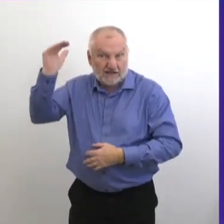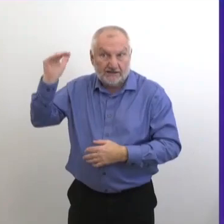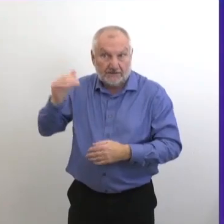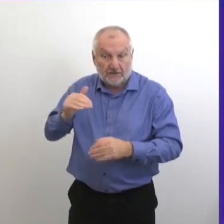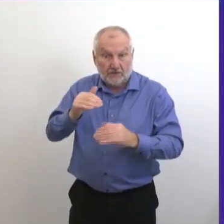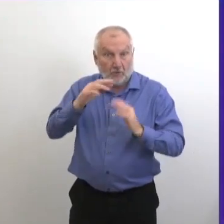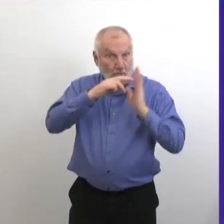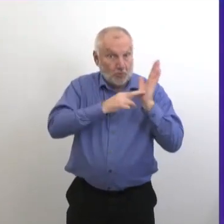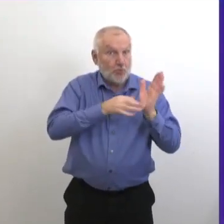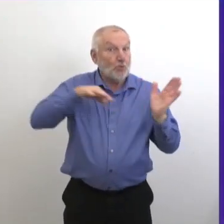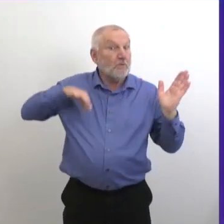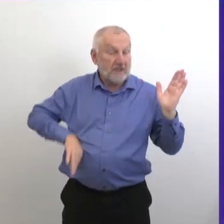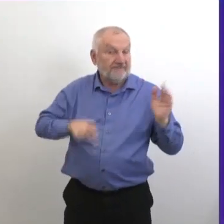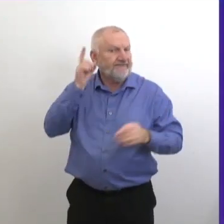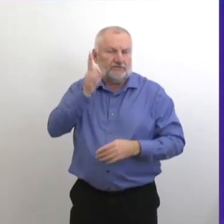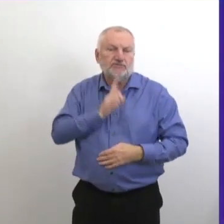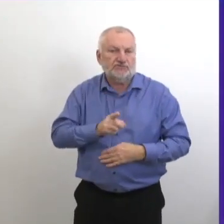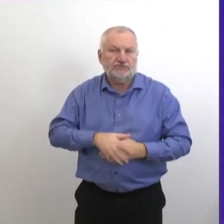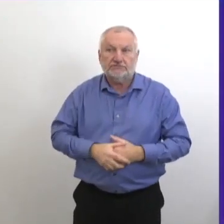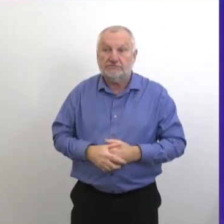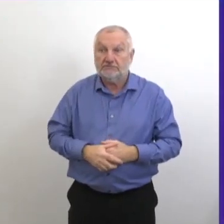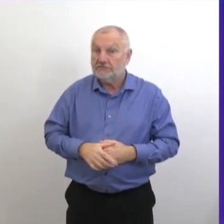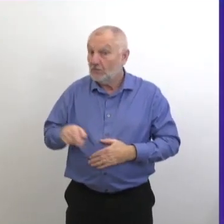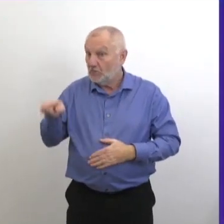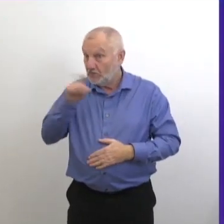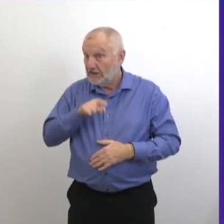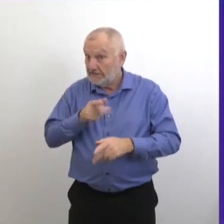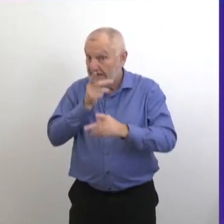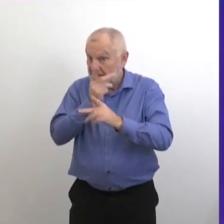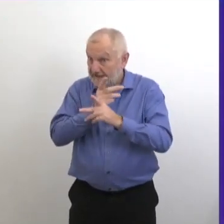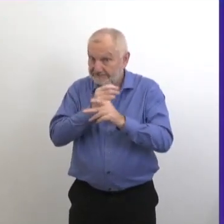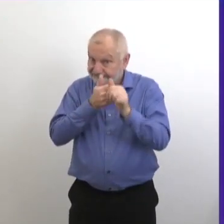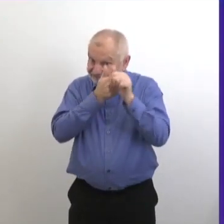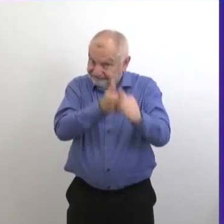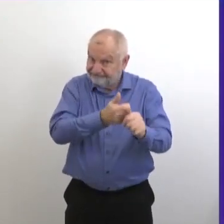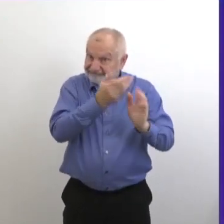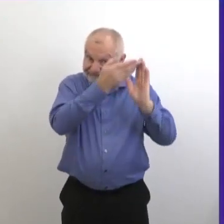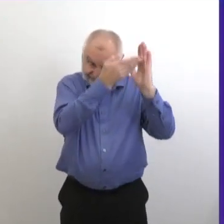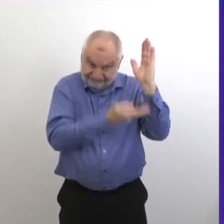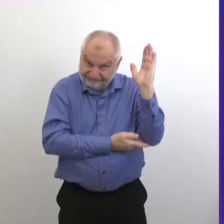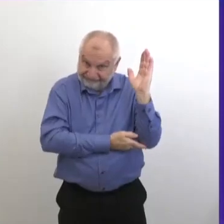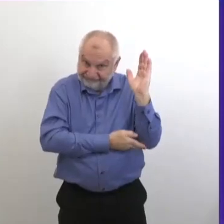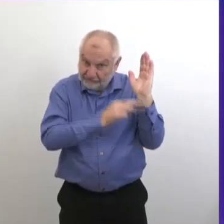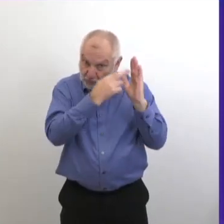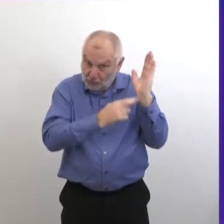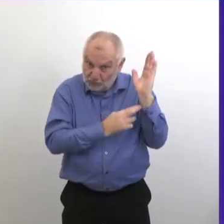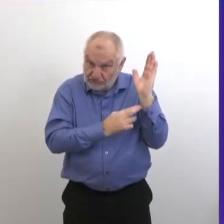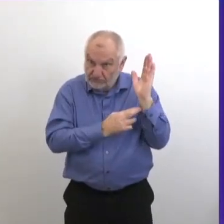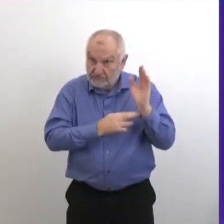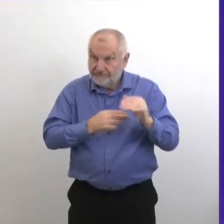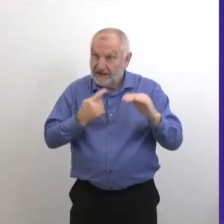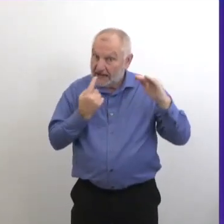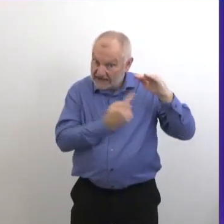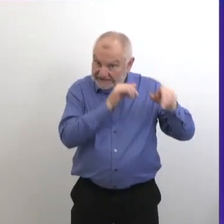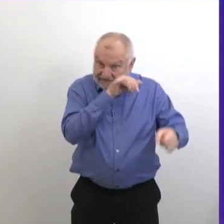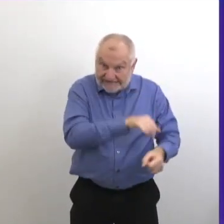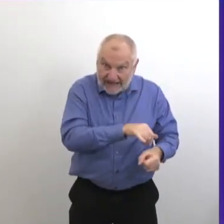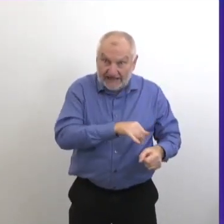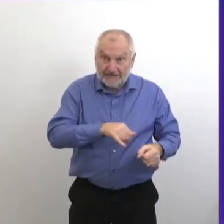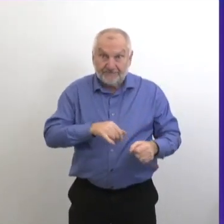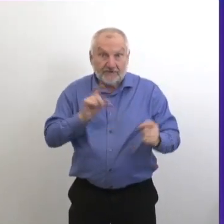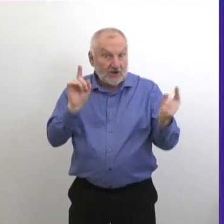C'est-à-dire qu'il faut continuer les interventions de santé publique avec l'identification des cas, l'isolation, la recherche des contacts, l